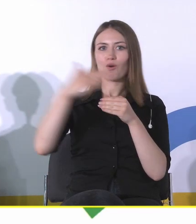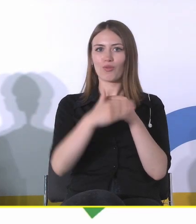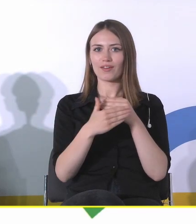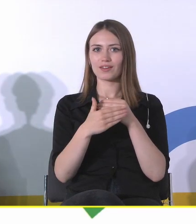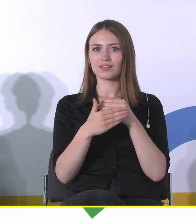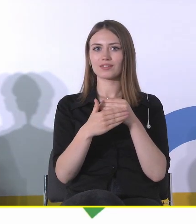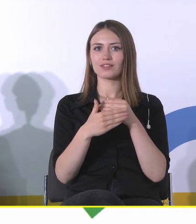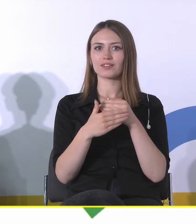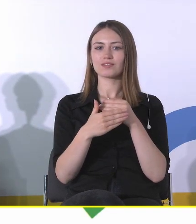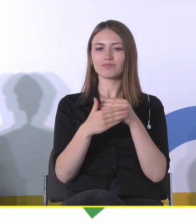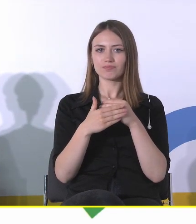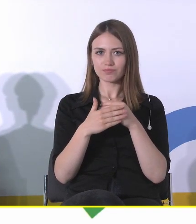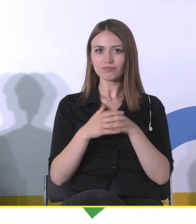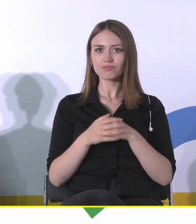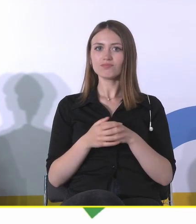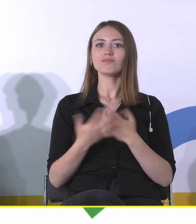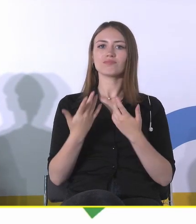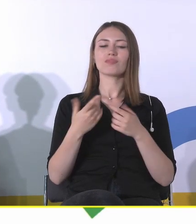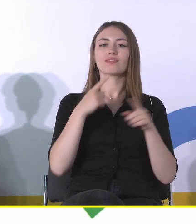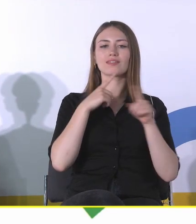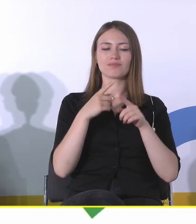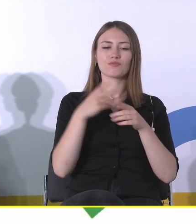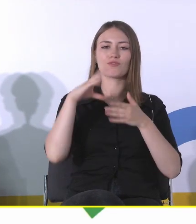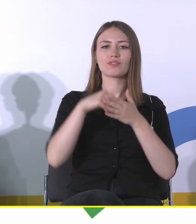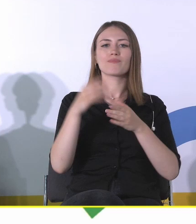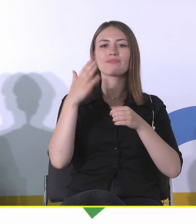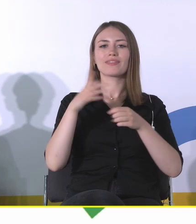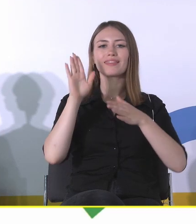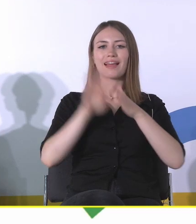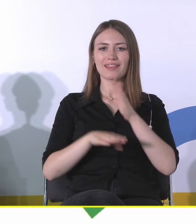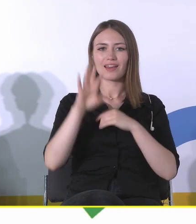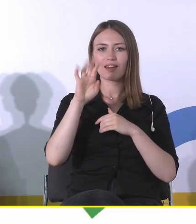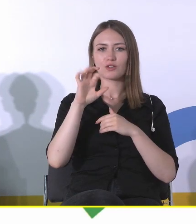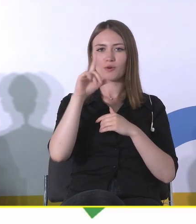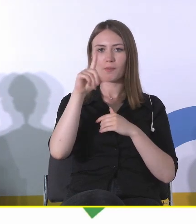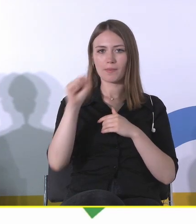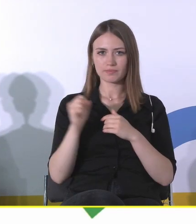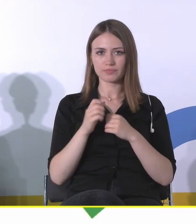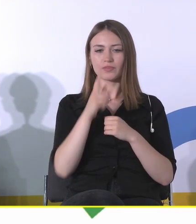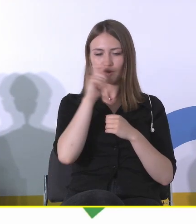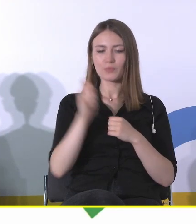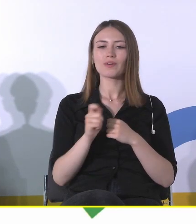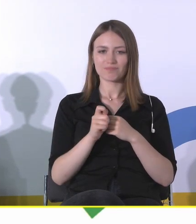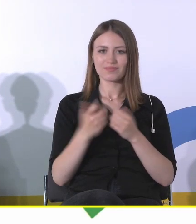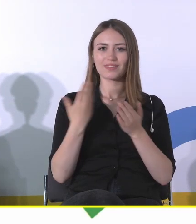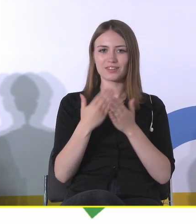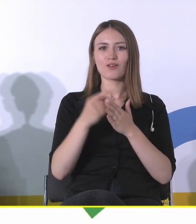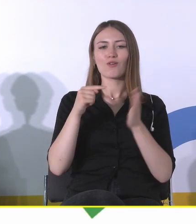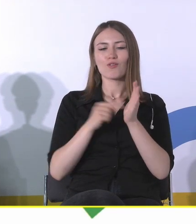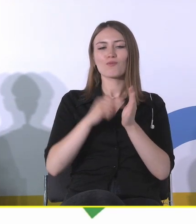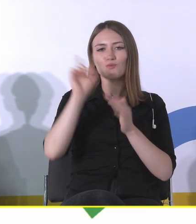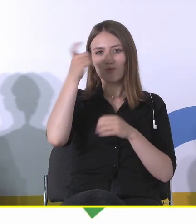znaczone właśnie tanią ropą, ponieważ to był ten główny ekonomiczny silnik napędowy, jeżeli chodzi o gospodarki